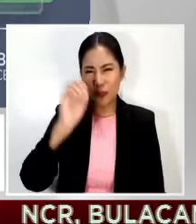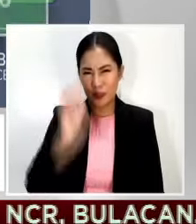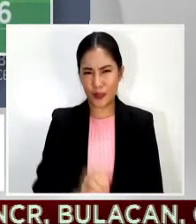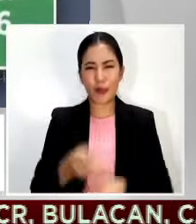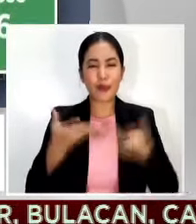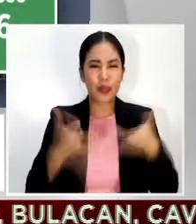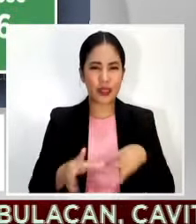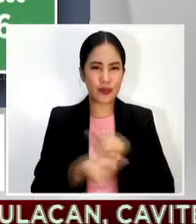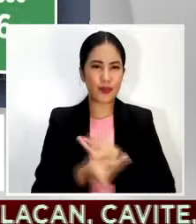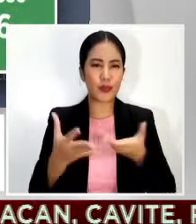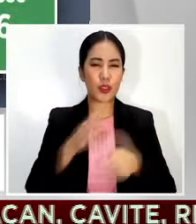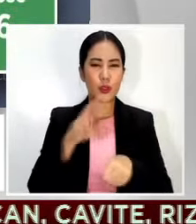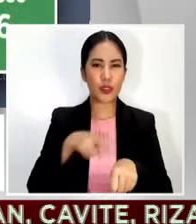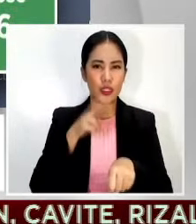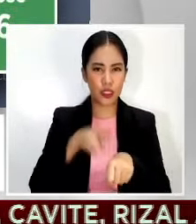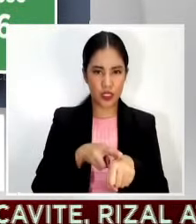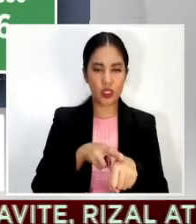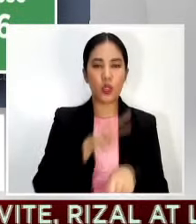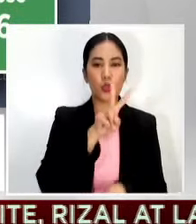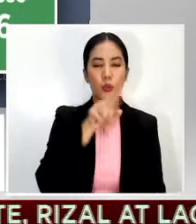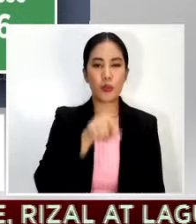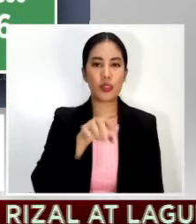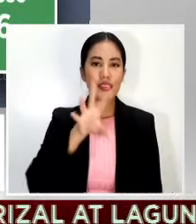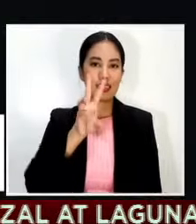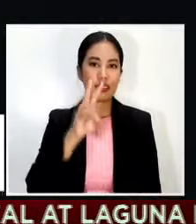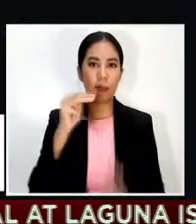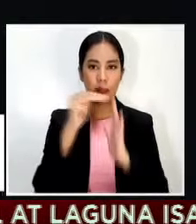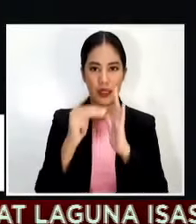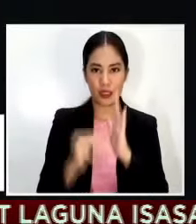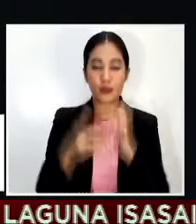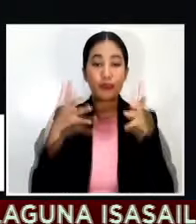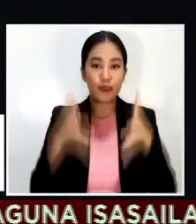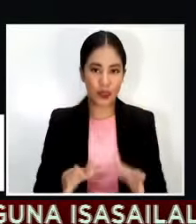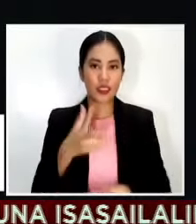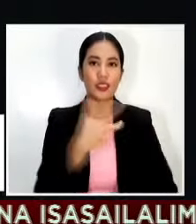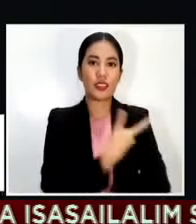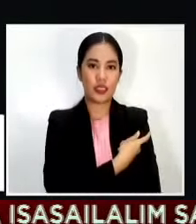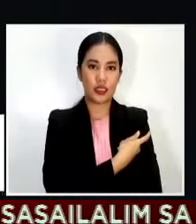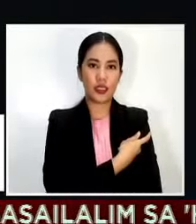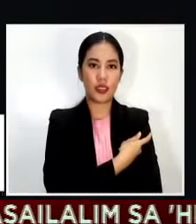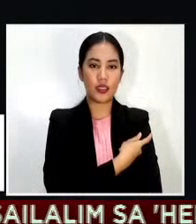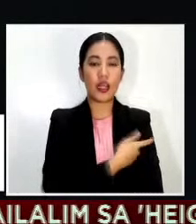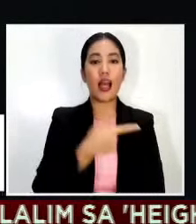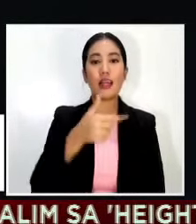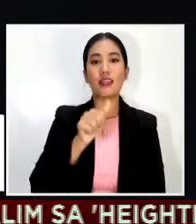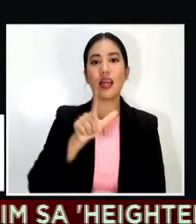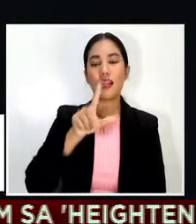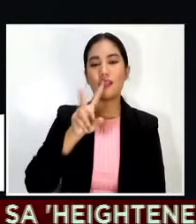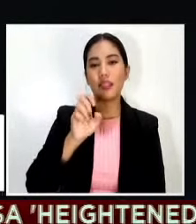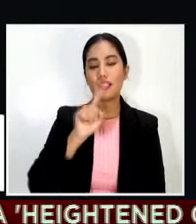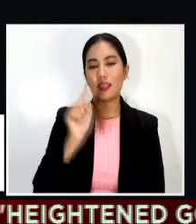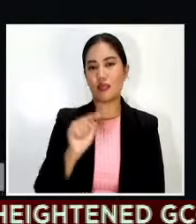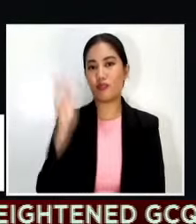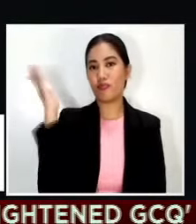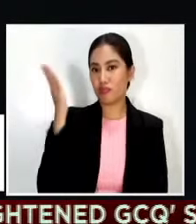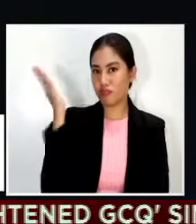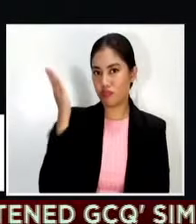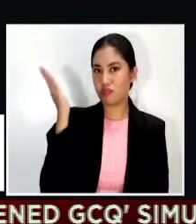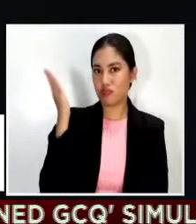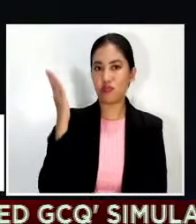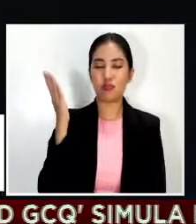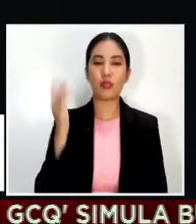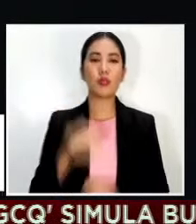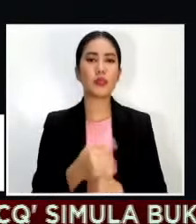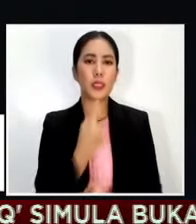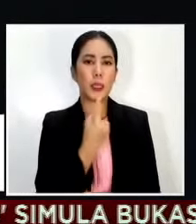miyerkulis nasa 2.6 million naman ang naiturok na sa mensahe ni Galvez sa launch ng ingat-angat bakuna lahat sinabi